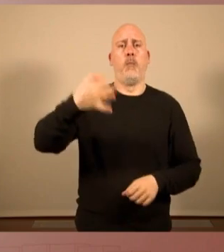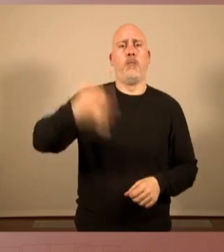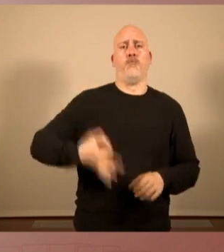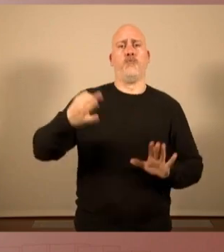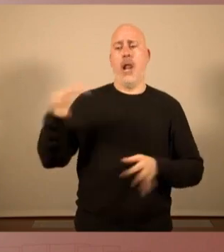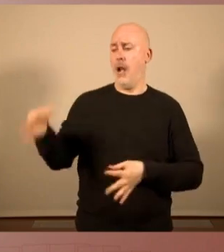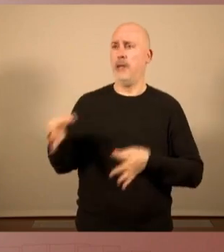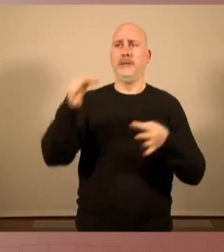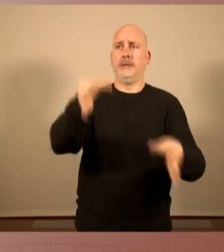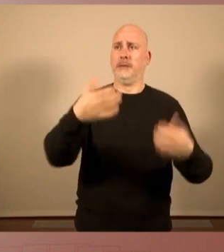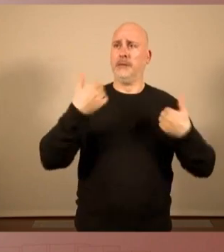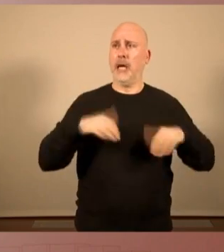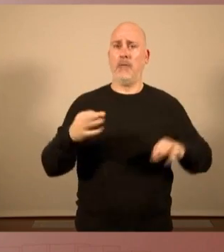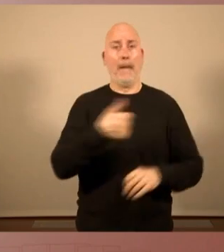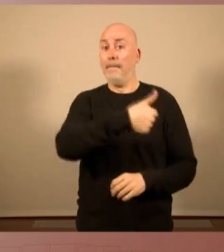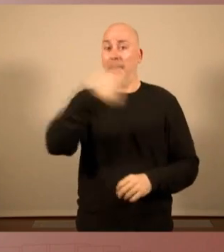deures.